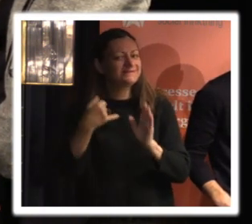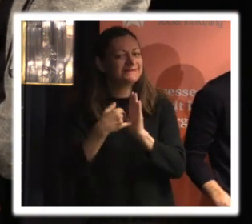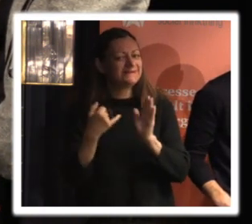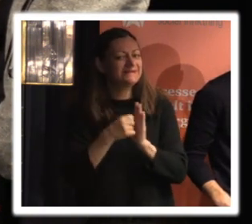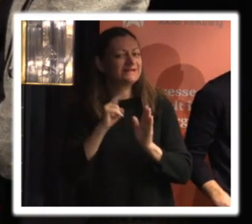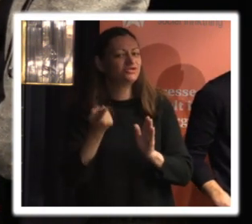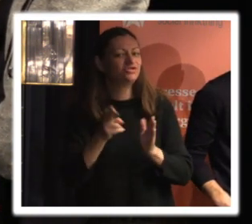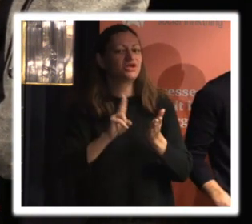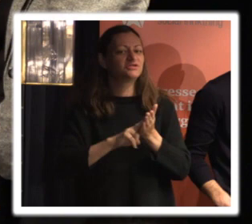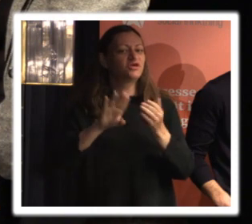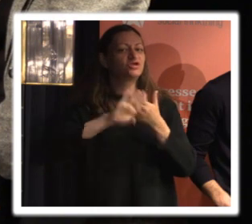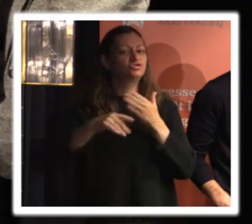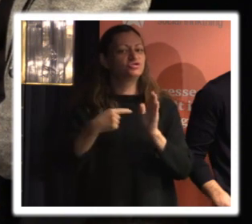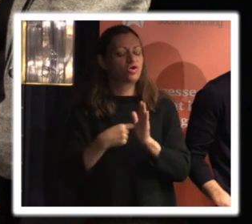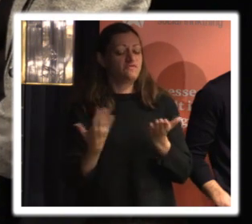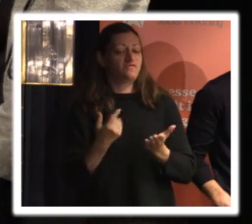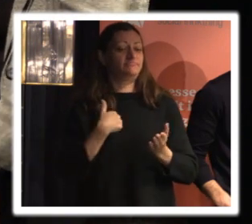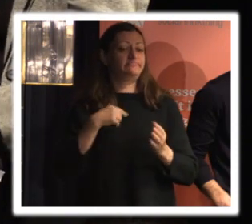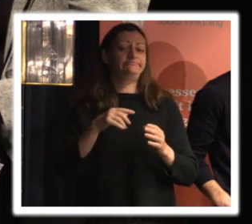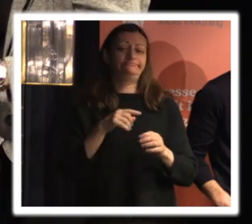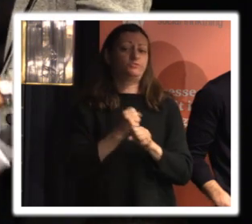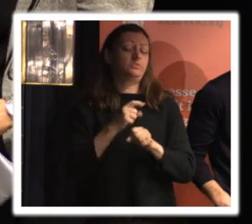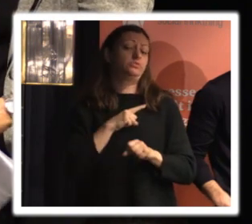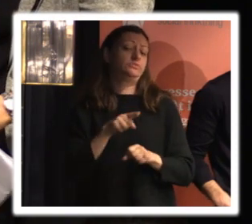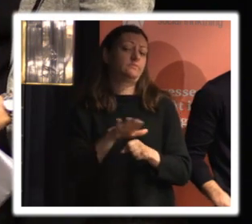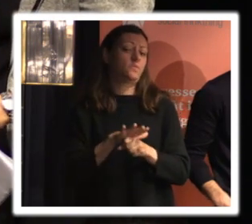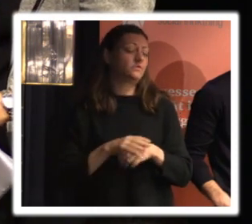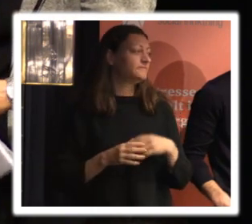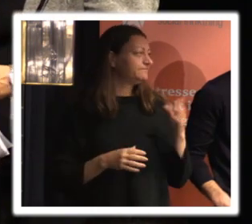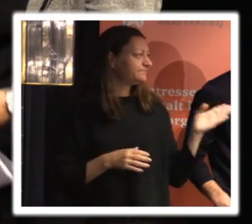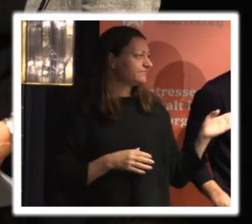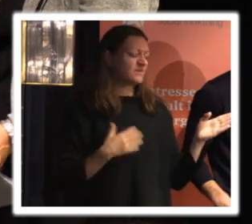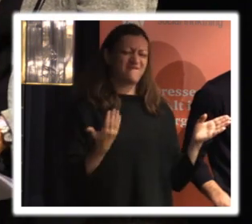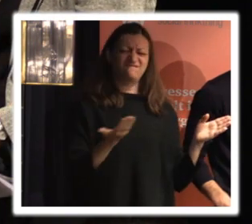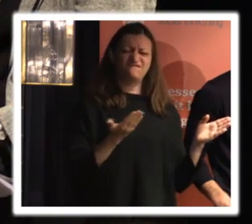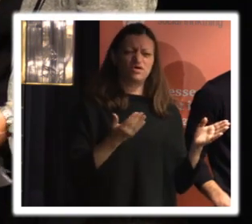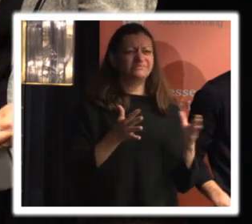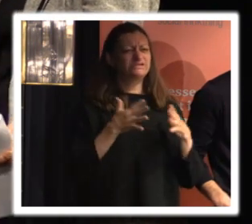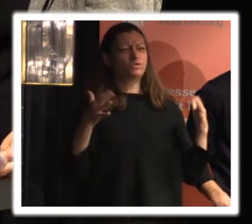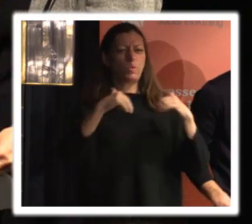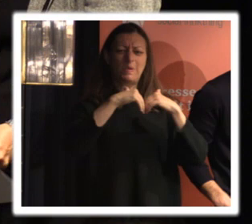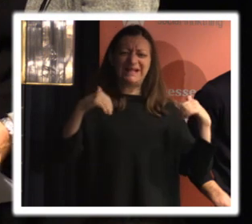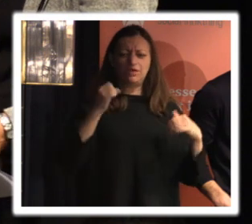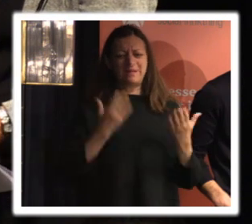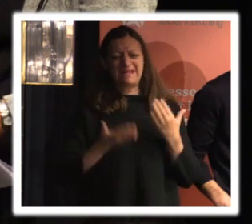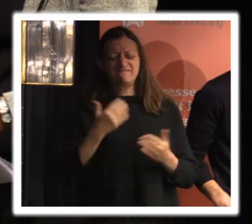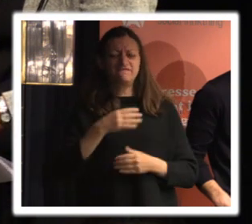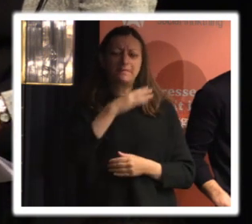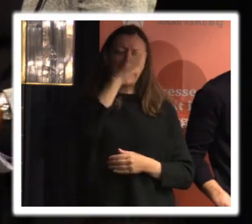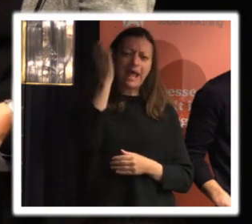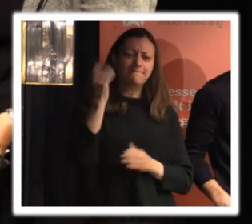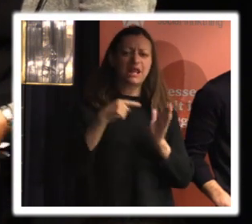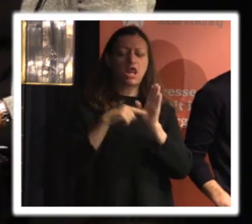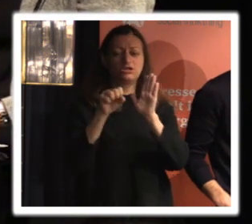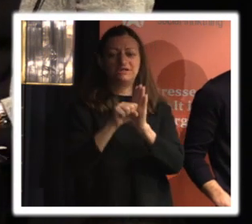och det har jag jobbat en hel del med men vad är den vad är den stora skillnaden nu gentemot den gamla lagstiftningen